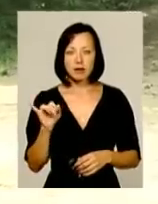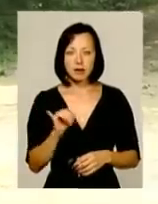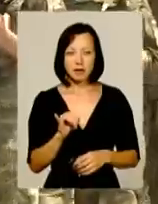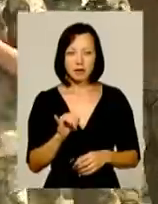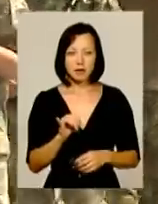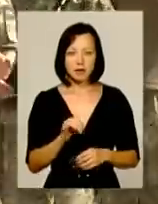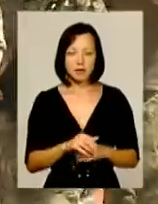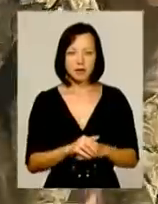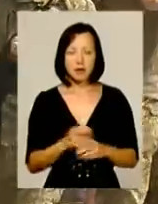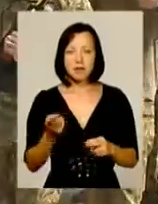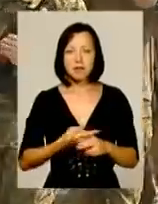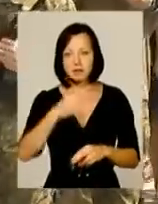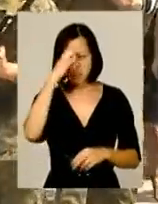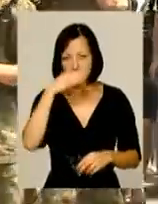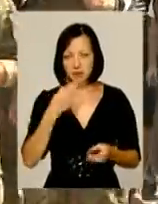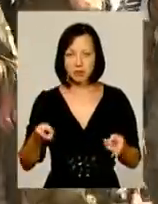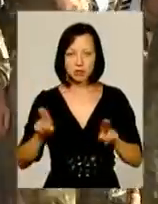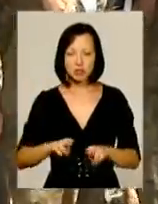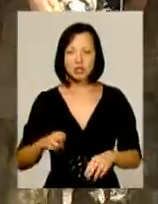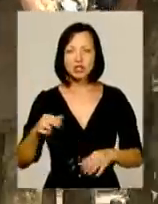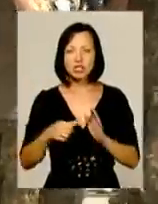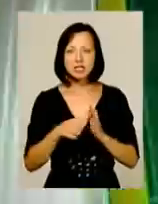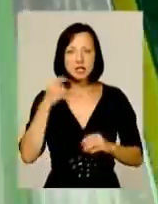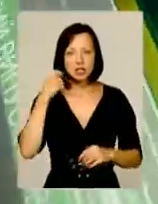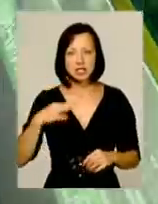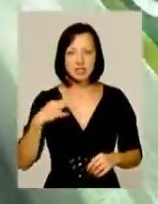дуже людину. Без батька лишився шестирічний син Іван.